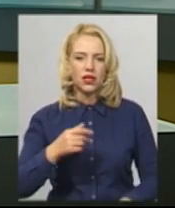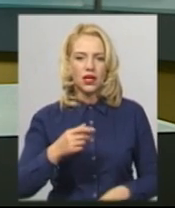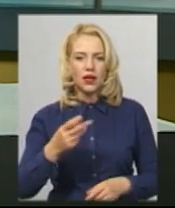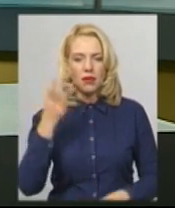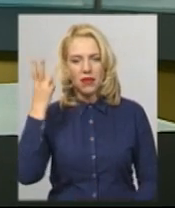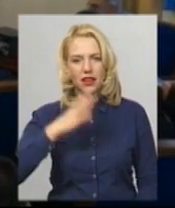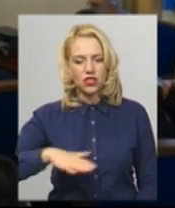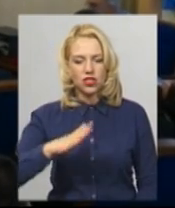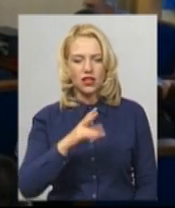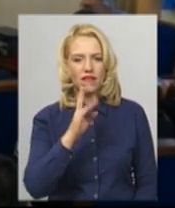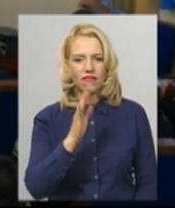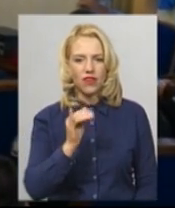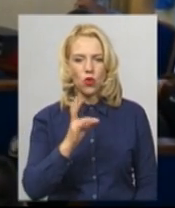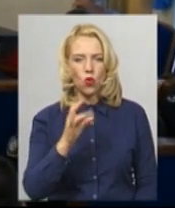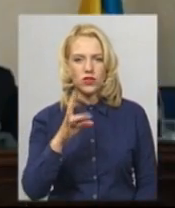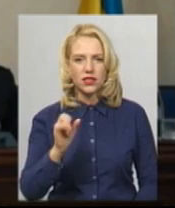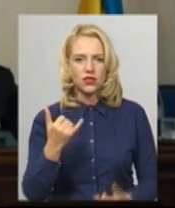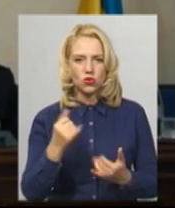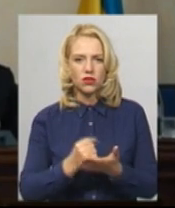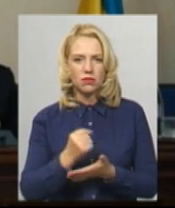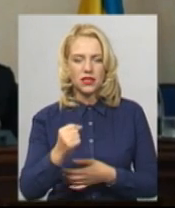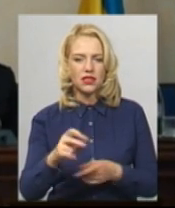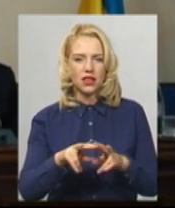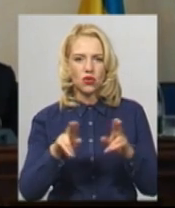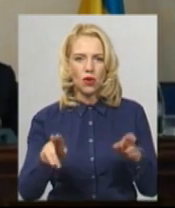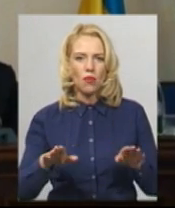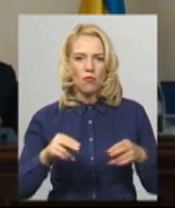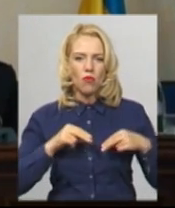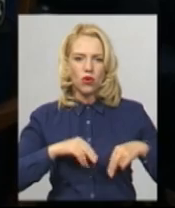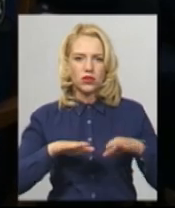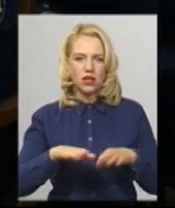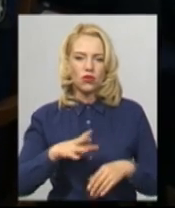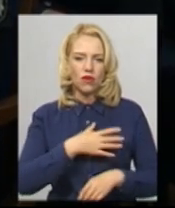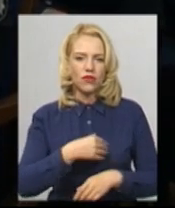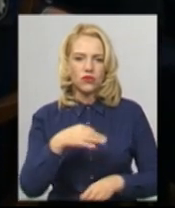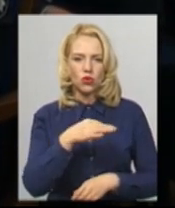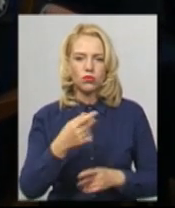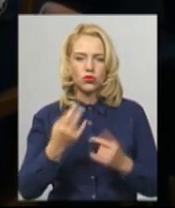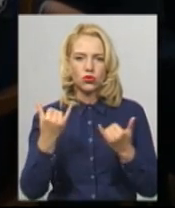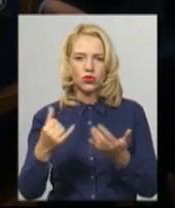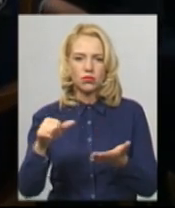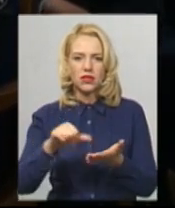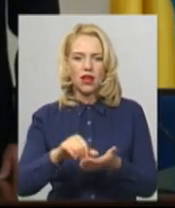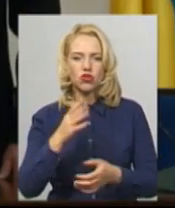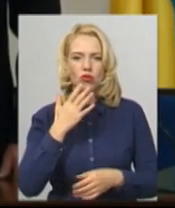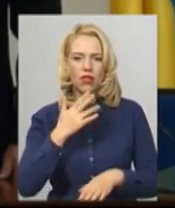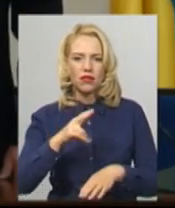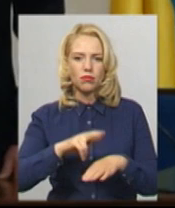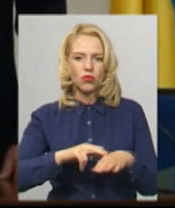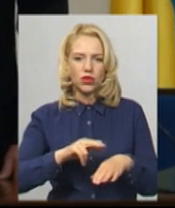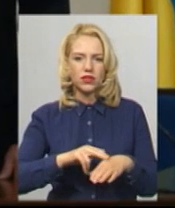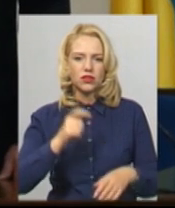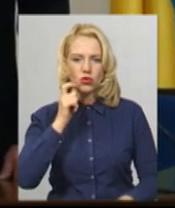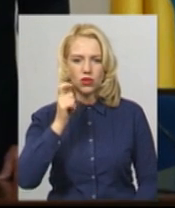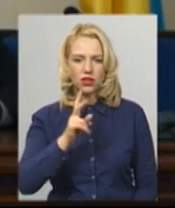Віконського сьогодні призначили на аналогічну посаду у Львівській області. Його сьогодні представив голова Нацполіції України Сергій